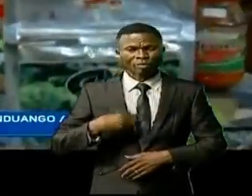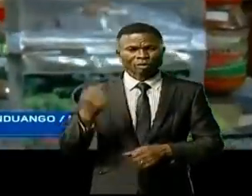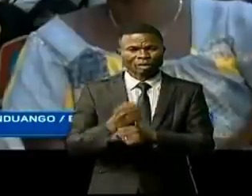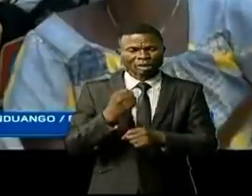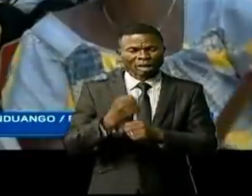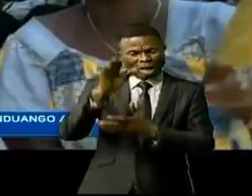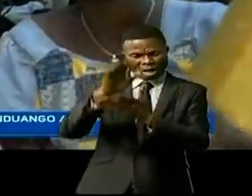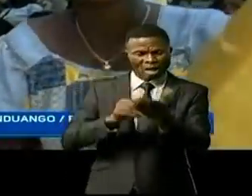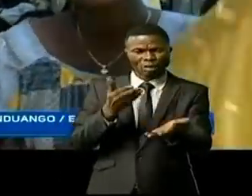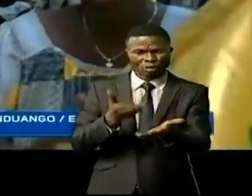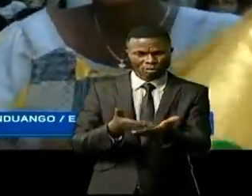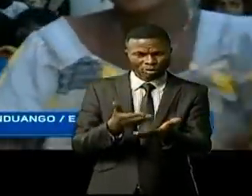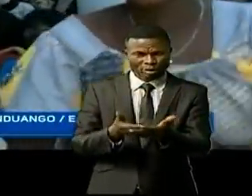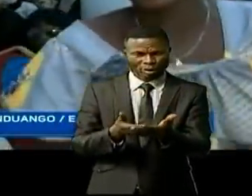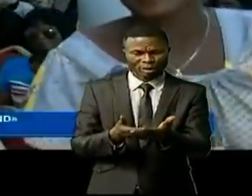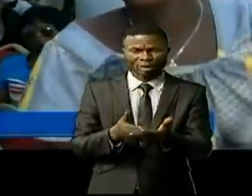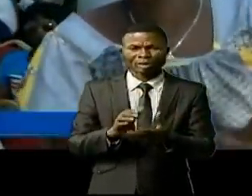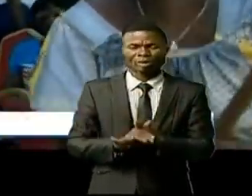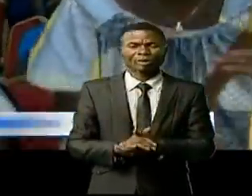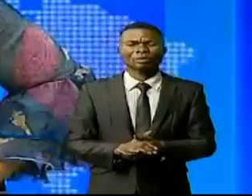emboîter les parts productrices.